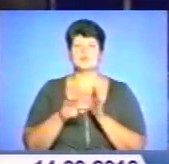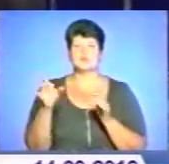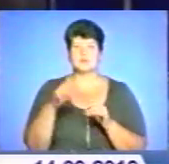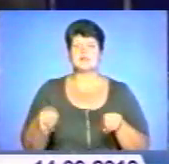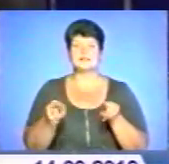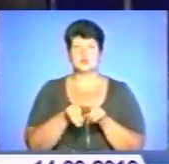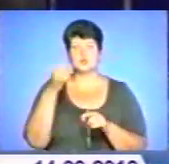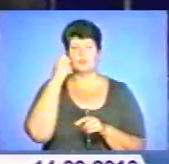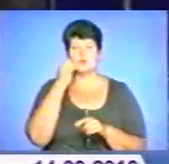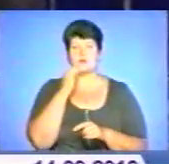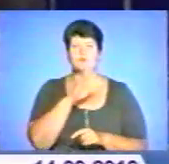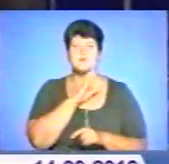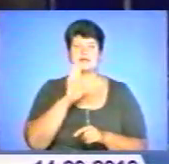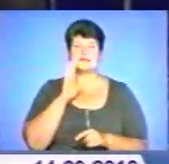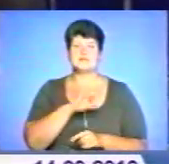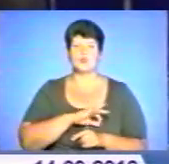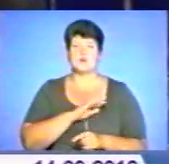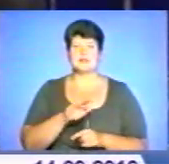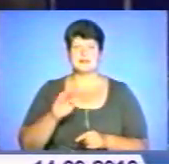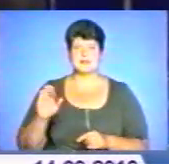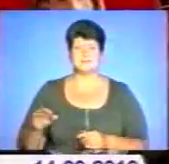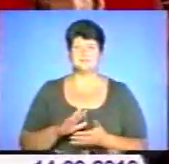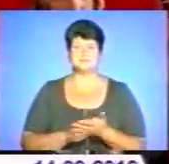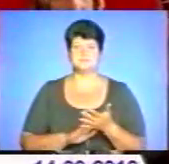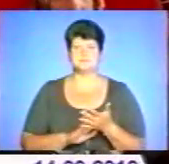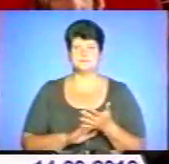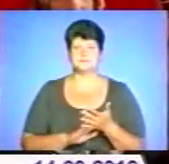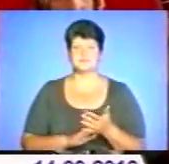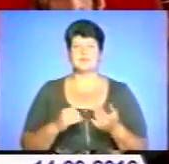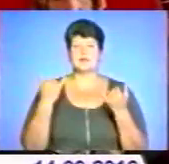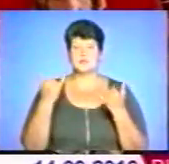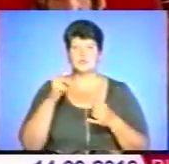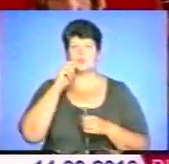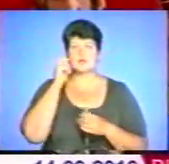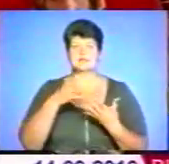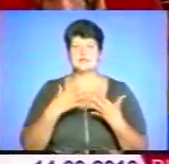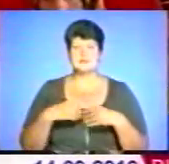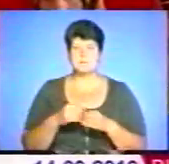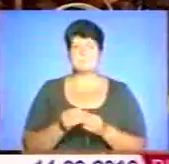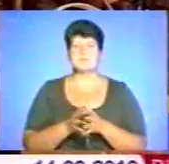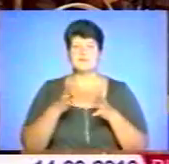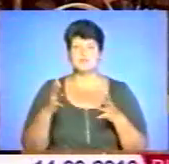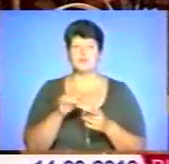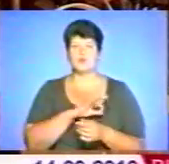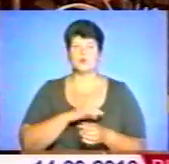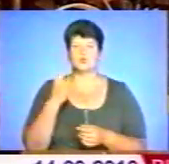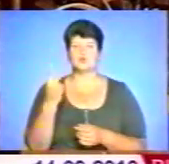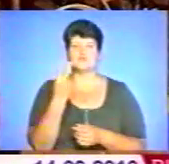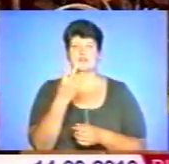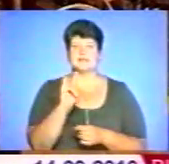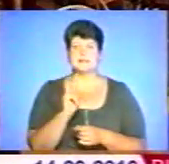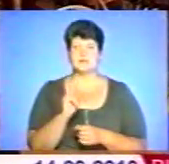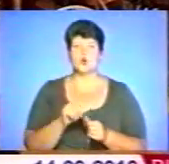краю подякував матерям за виховання дітей. Подробиці у сюжеті. Нині в українських сім'ях переважно виховують одну або дві дитини.